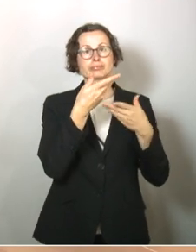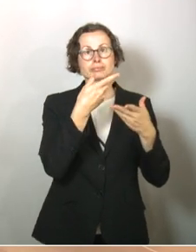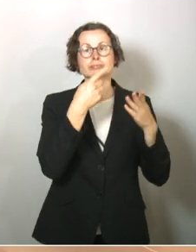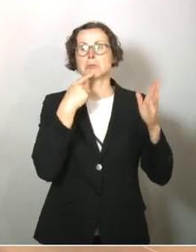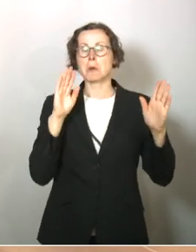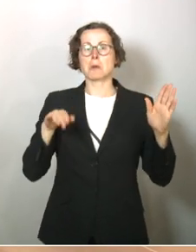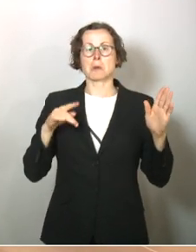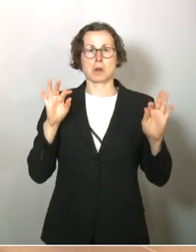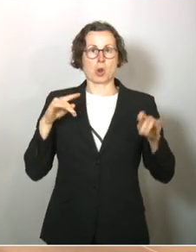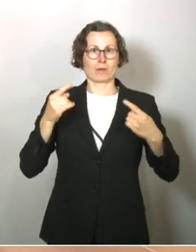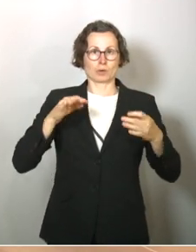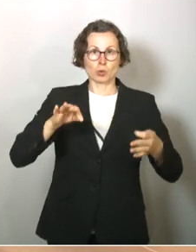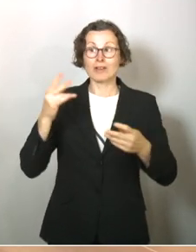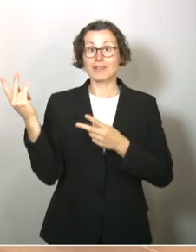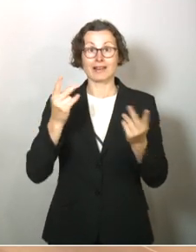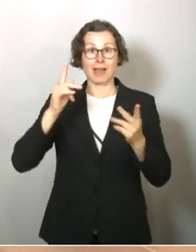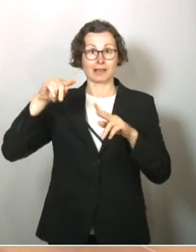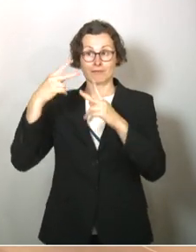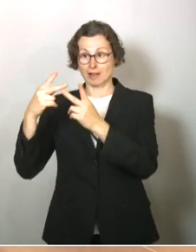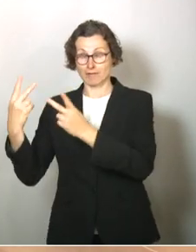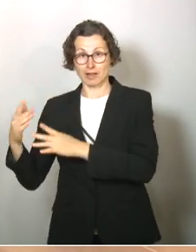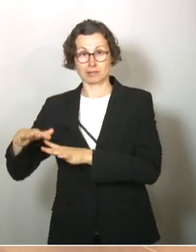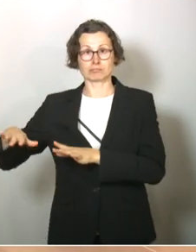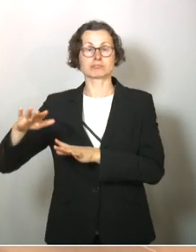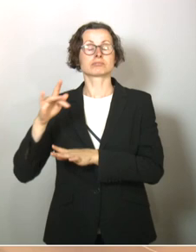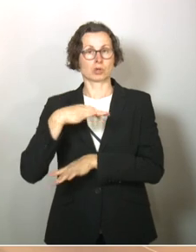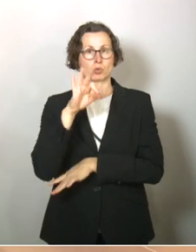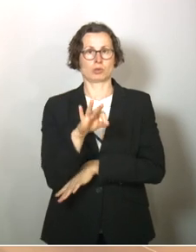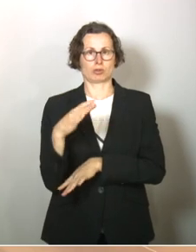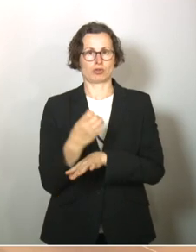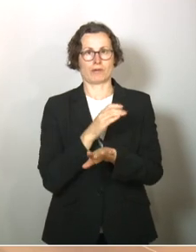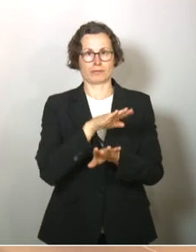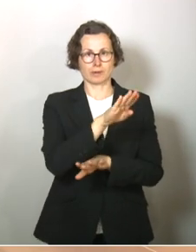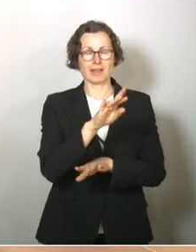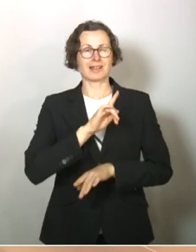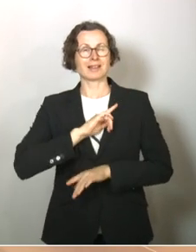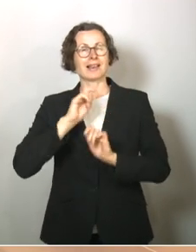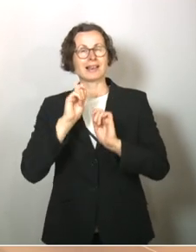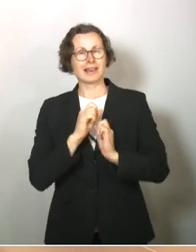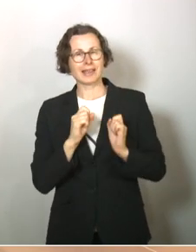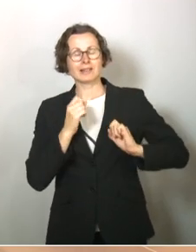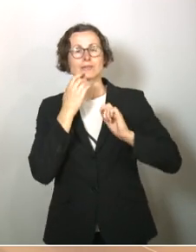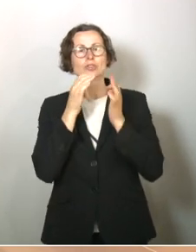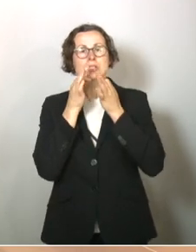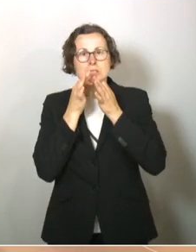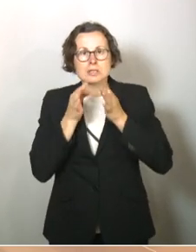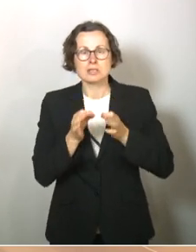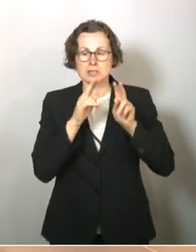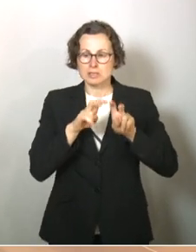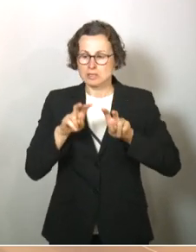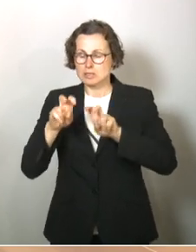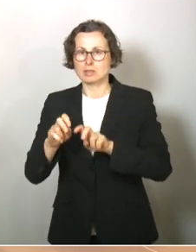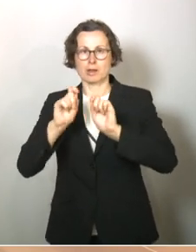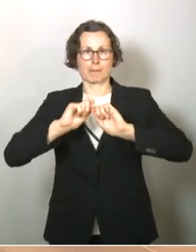durchgekommen. Und wir als Linke wollen uns wirklich ein Bild machen und haben dafür auch viele Gäste